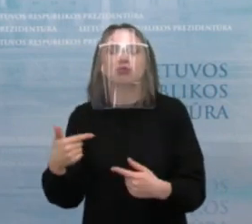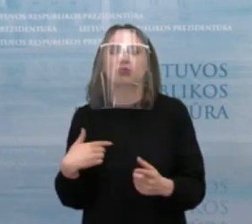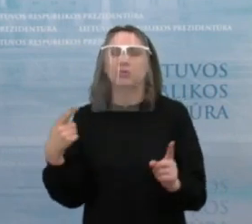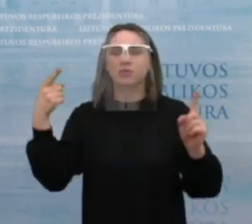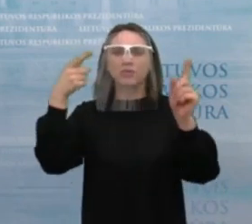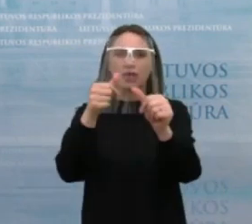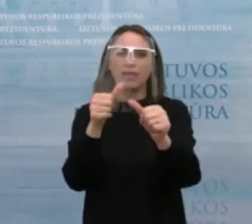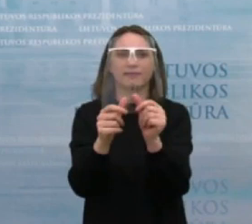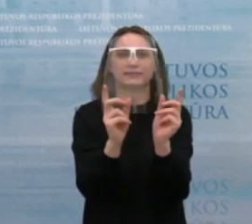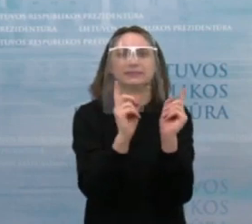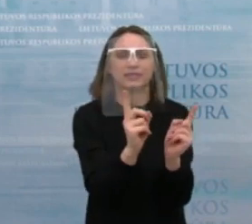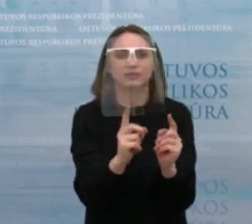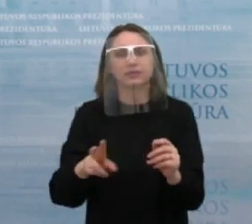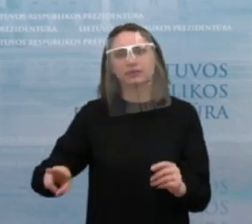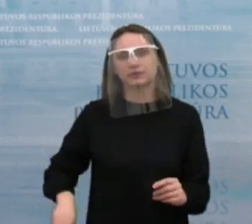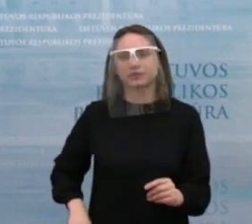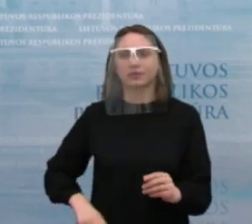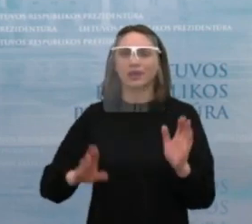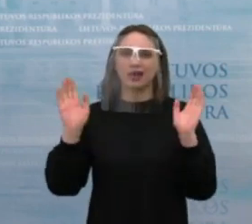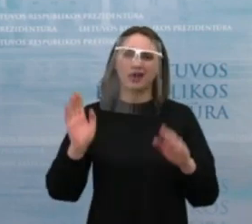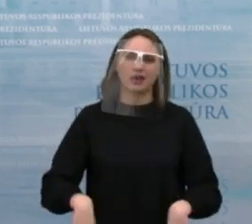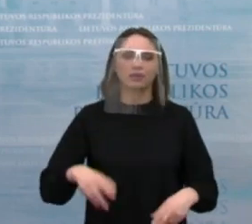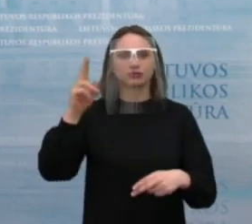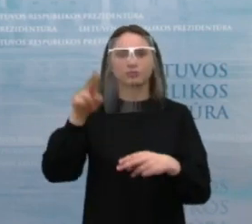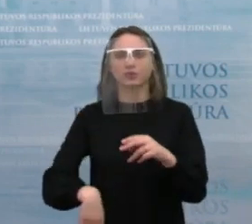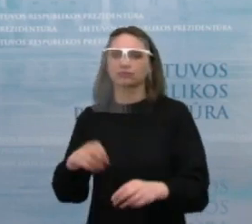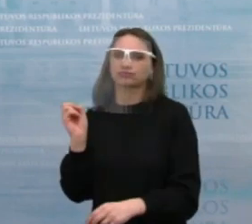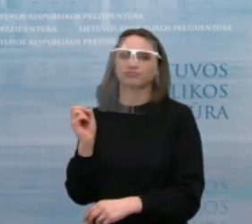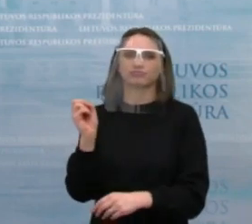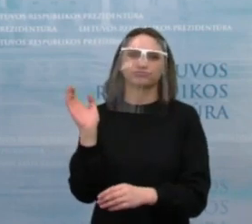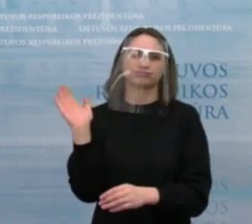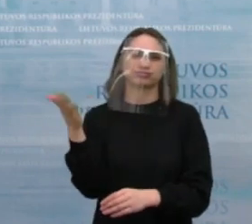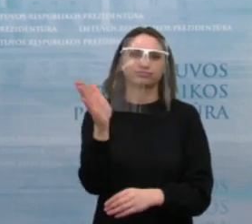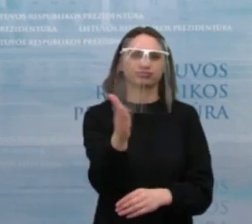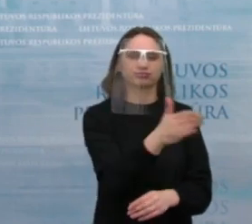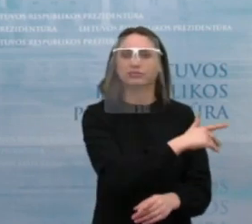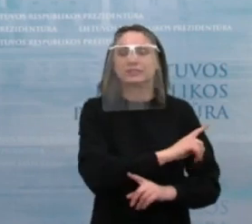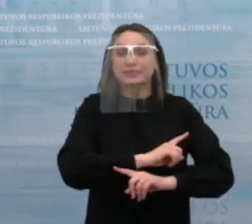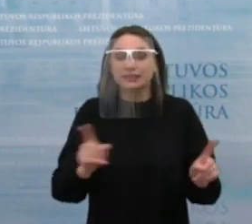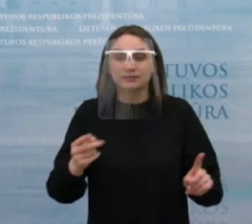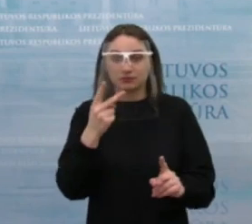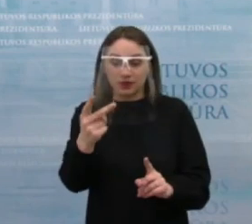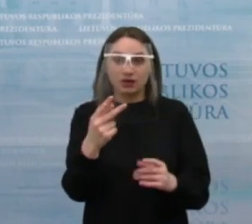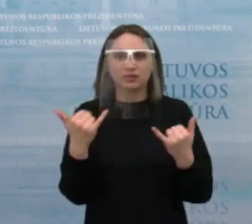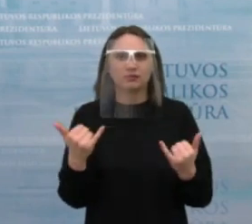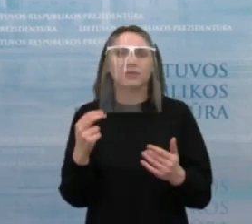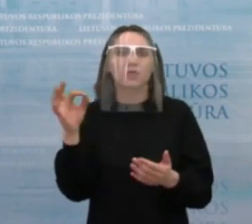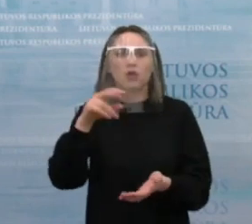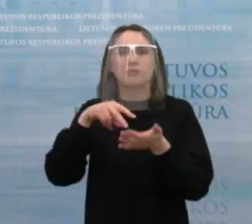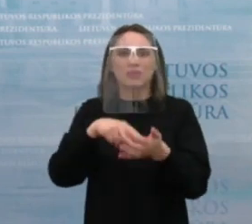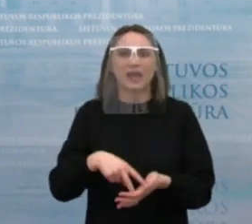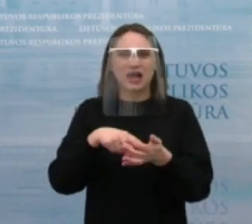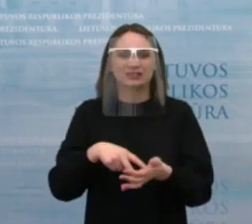darbo rinkoje, kad darbdaviai neprimtų sprendimo žmonės atleisti. Ir matydami tą, kaip naudojamas, šiandien yra prastovų